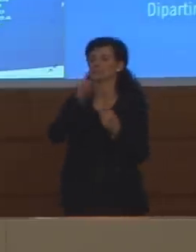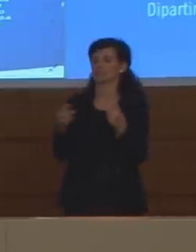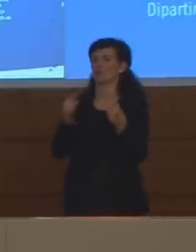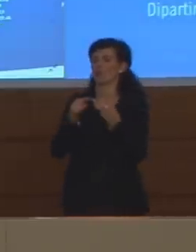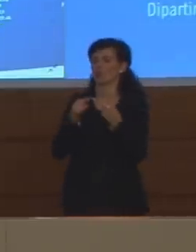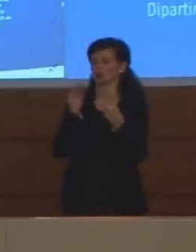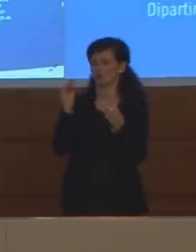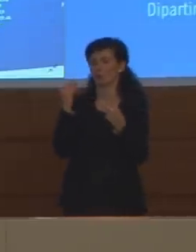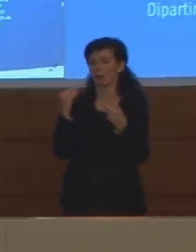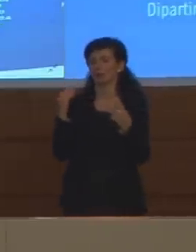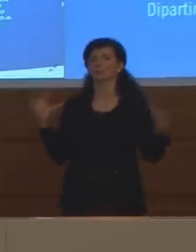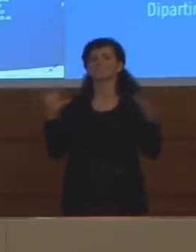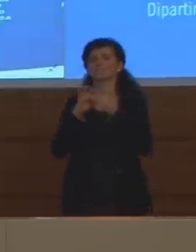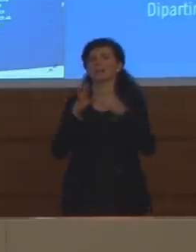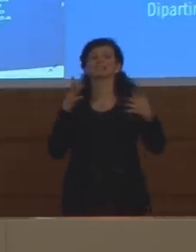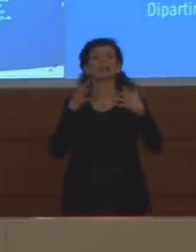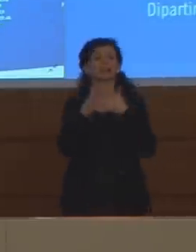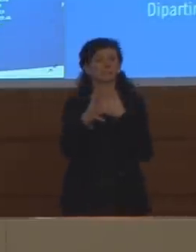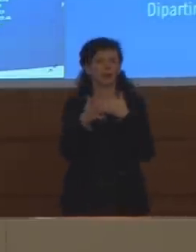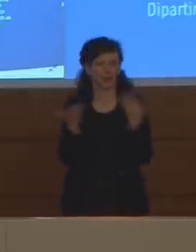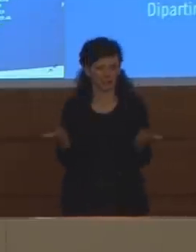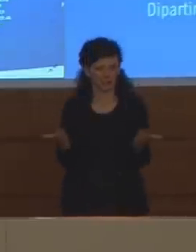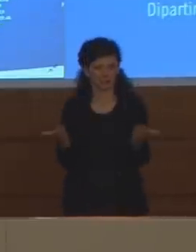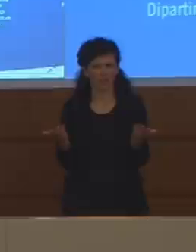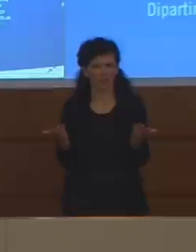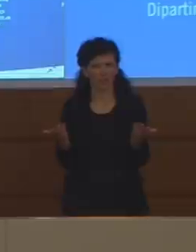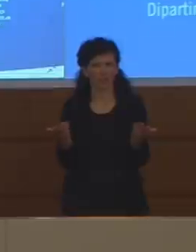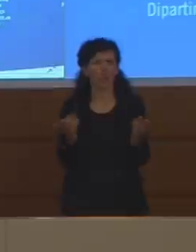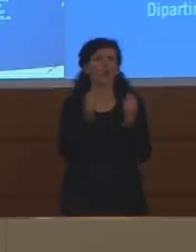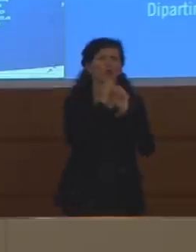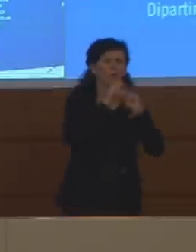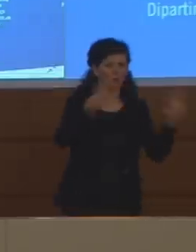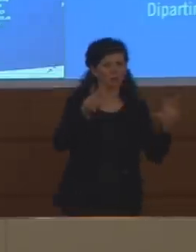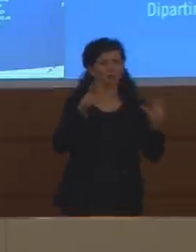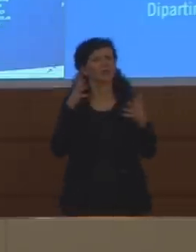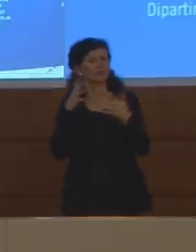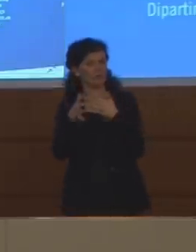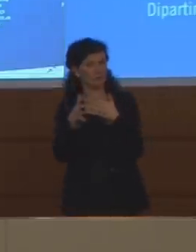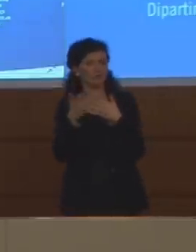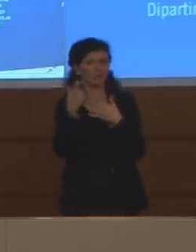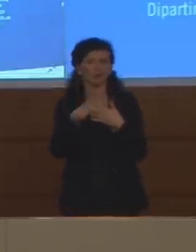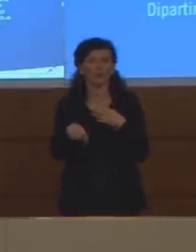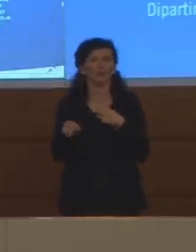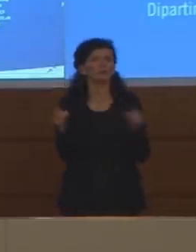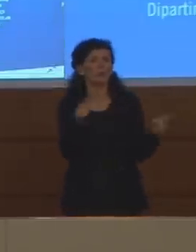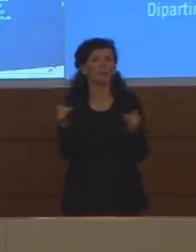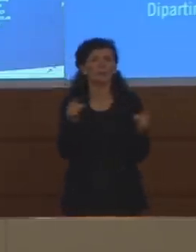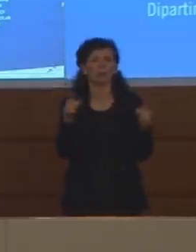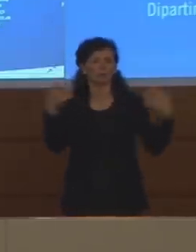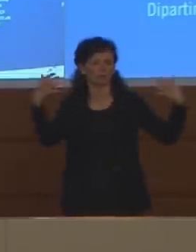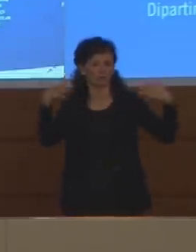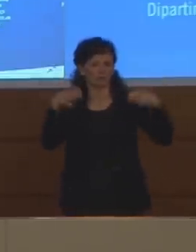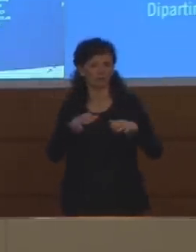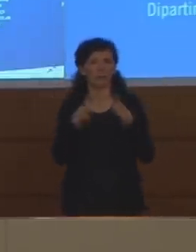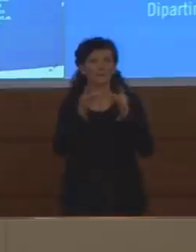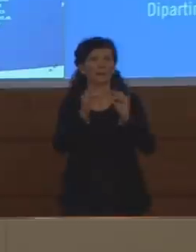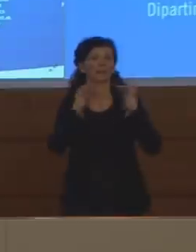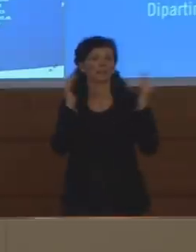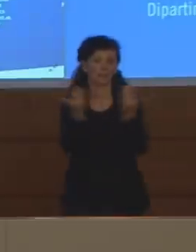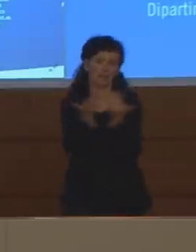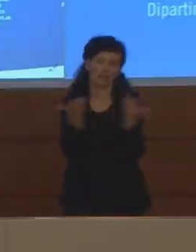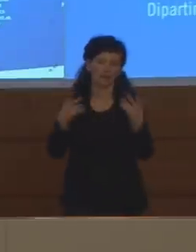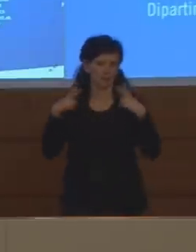trasparenza perché siamo tutti lieti che insomma siamo in una fase decrescente di questa pandemia almeno ci